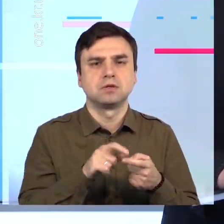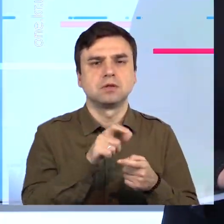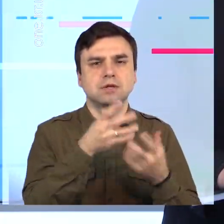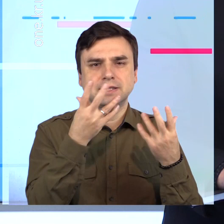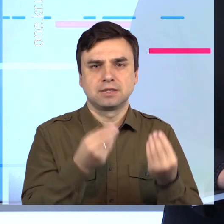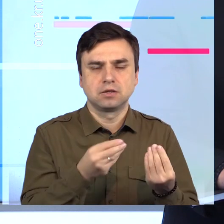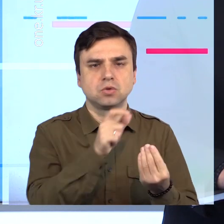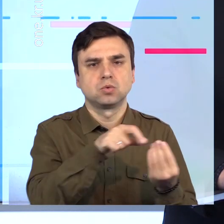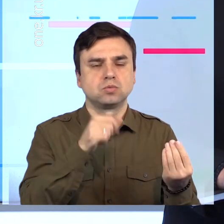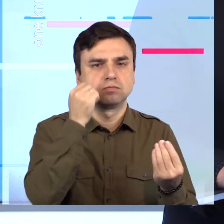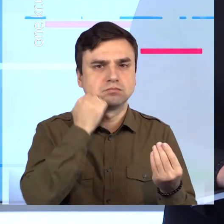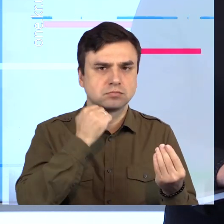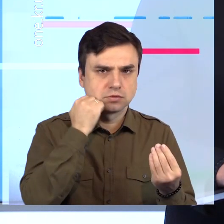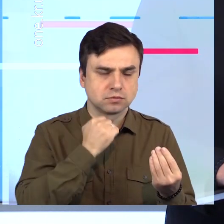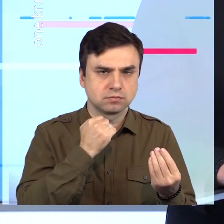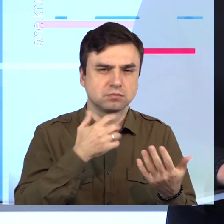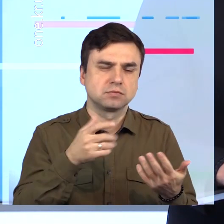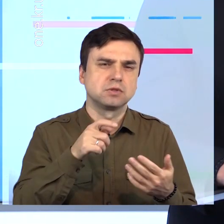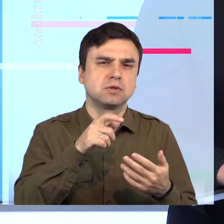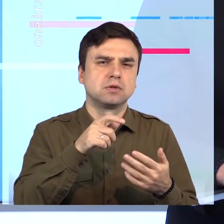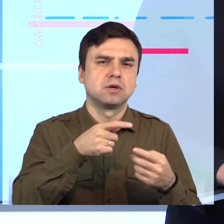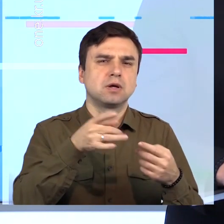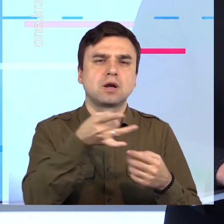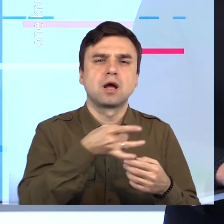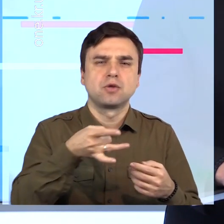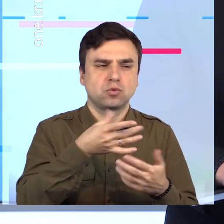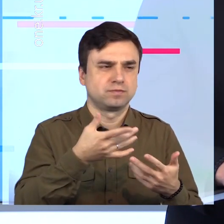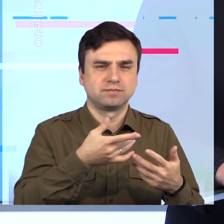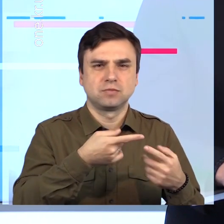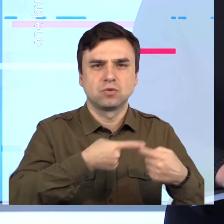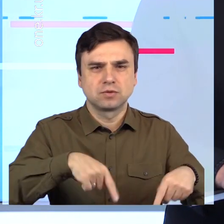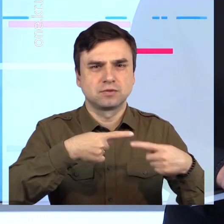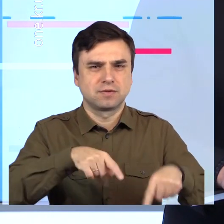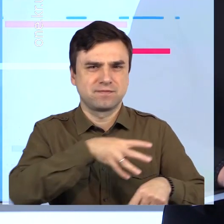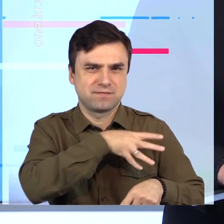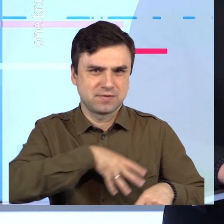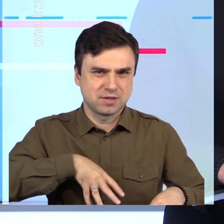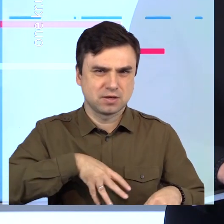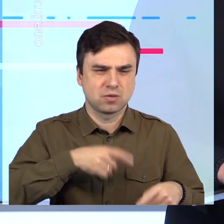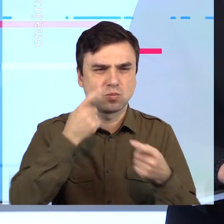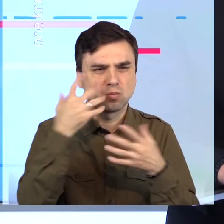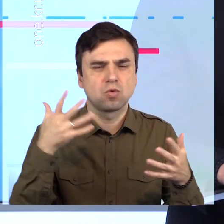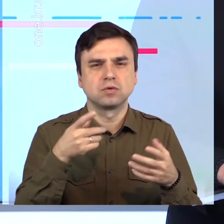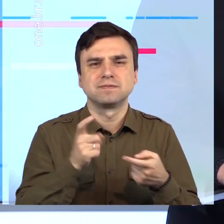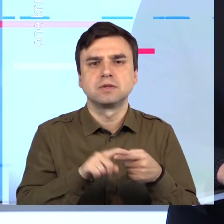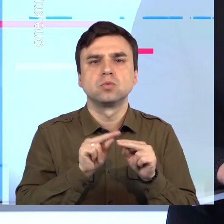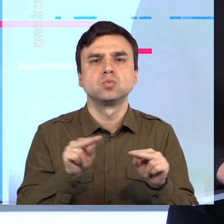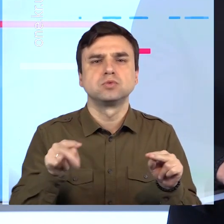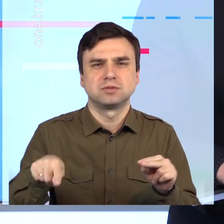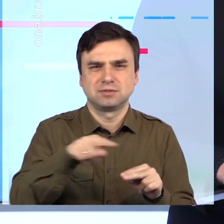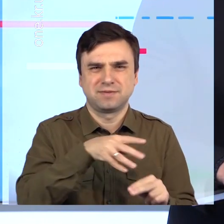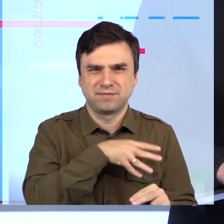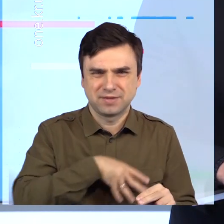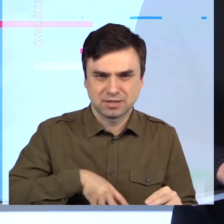Золотий фонд міста. 8 жовтня у Палаці культури Нгулець відбувся концерт з нагоди Дня людей похилого віку.